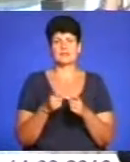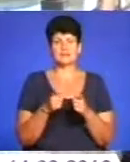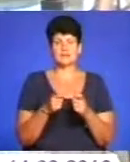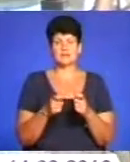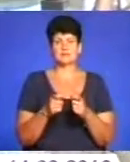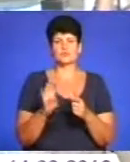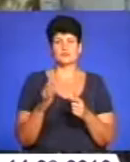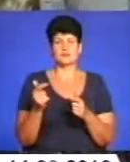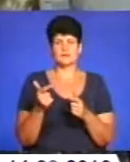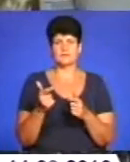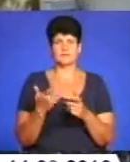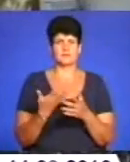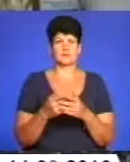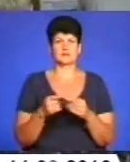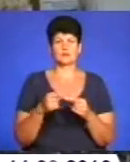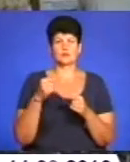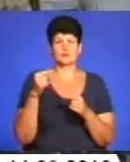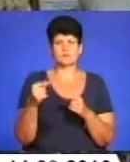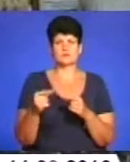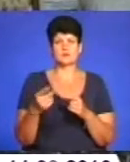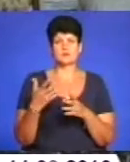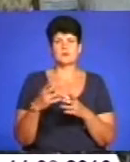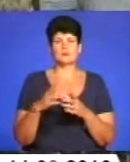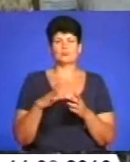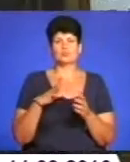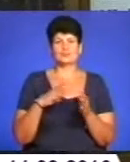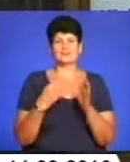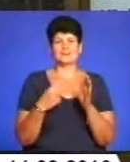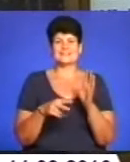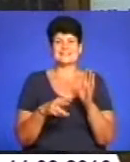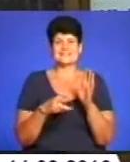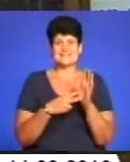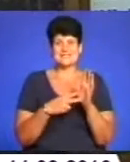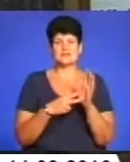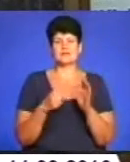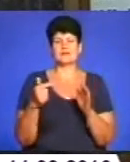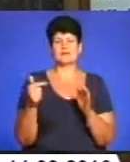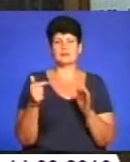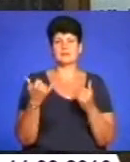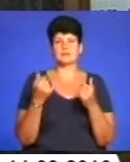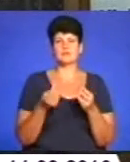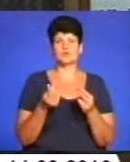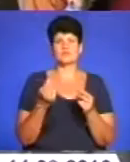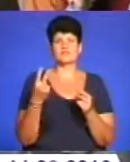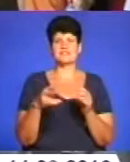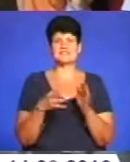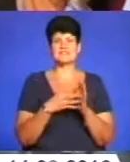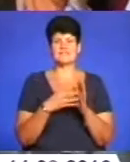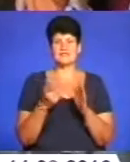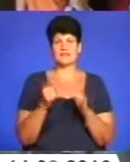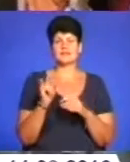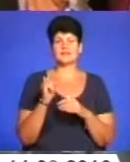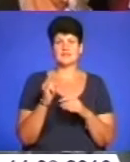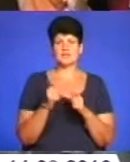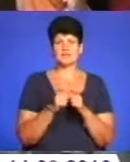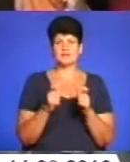раніше найдовша поїздка у приміському потязі вартувала 27 гривень 60 копійок, то тепер коштуватиме 29 гривень, а дитячі квітки